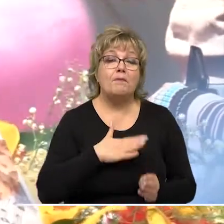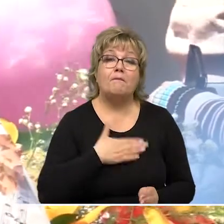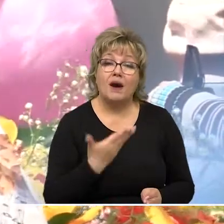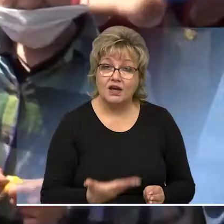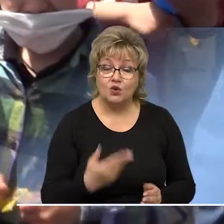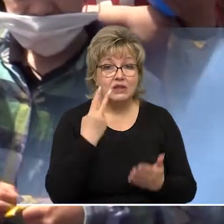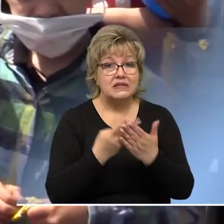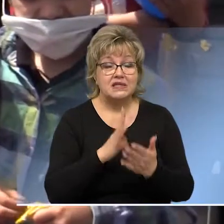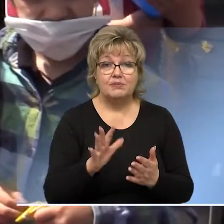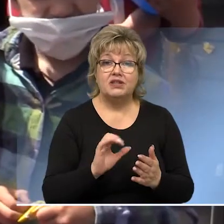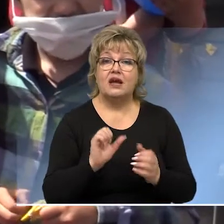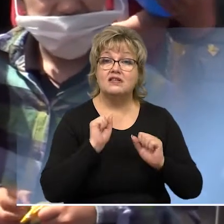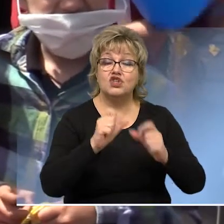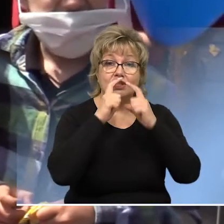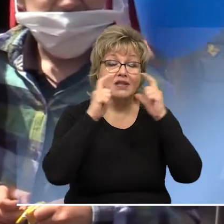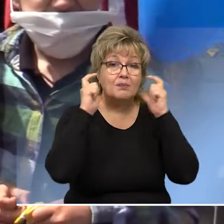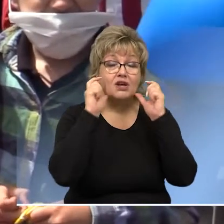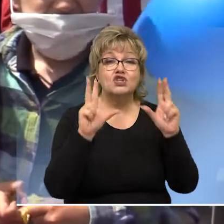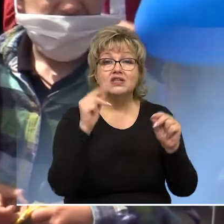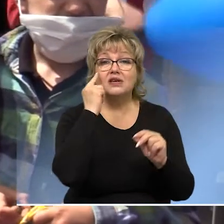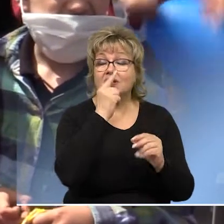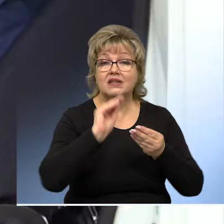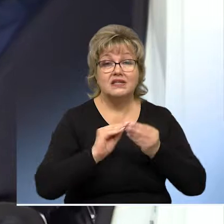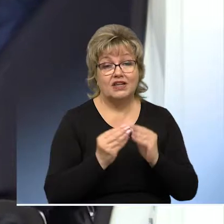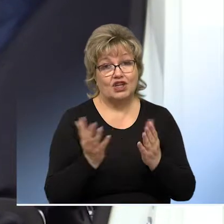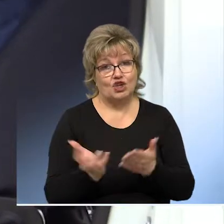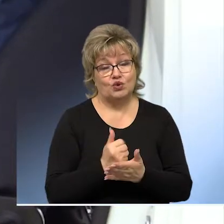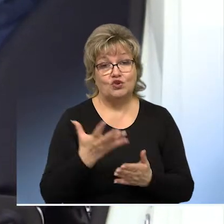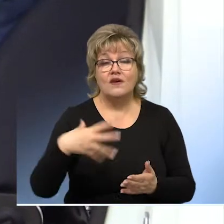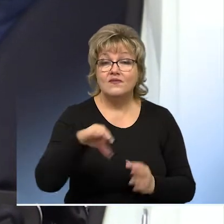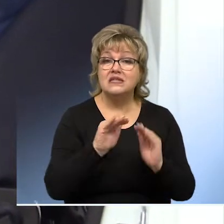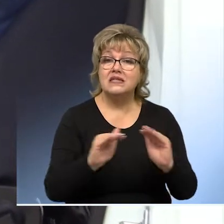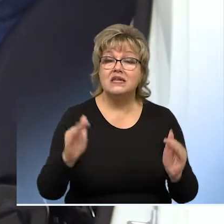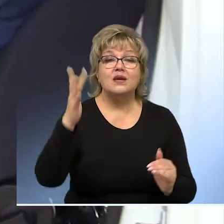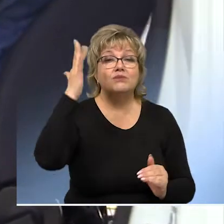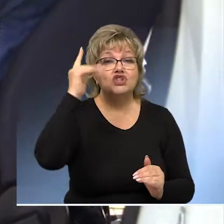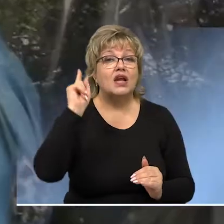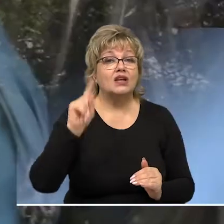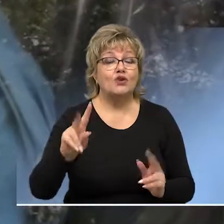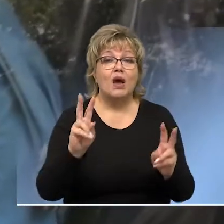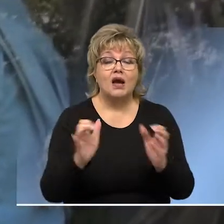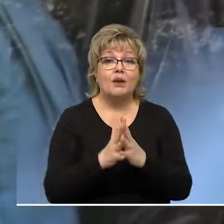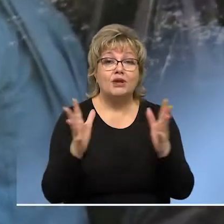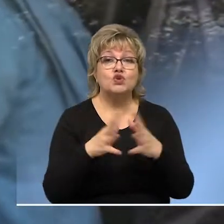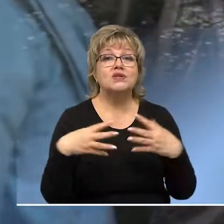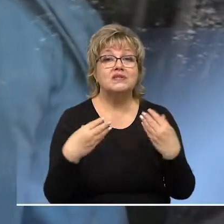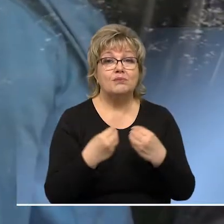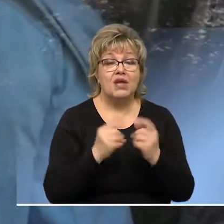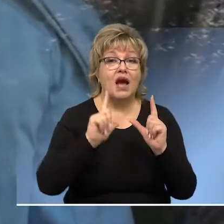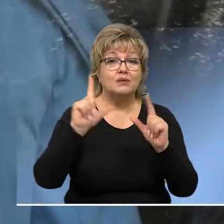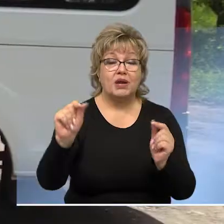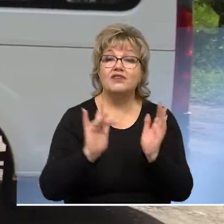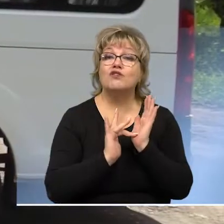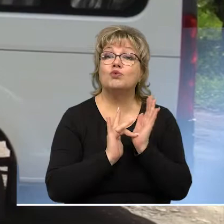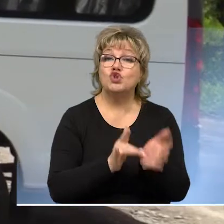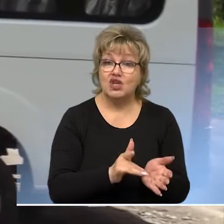В общем, всем поклон. Несмотря на защитные маски, счастливые глаза скрыть не удалось. Ведь все дети мечтали о том, как большой семье